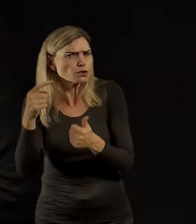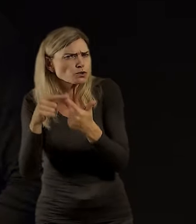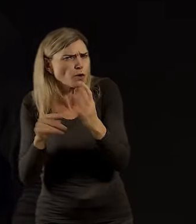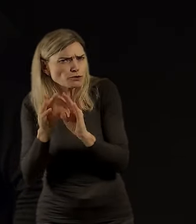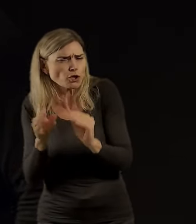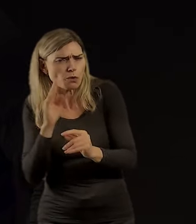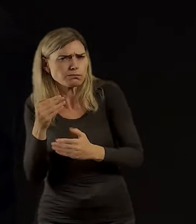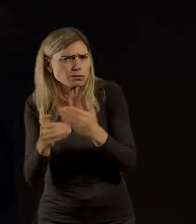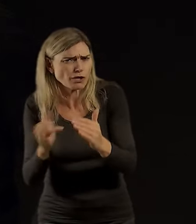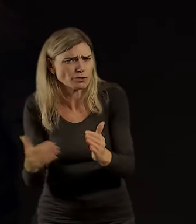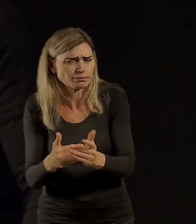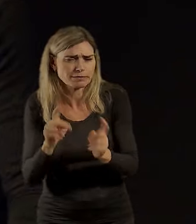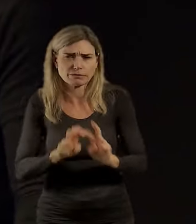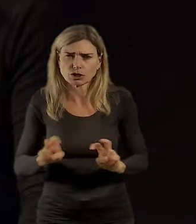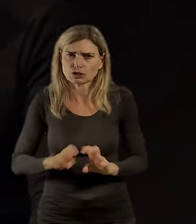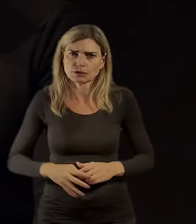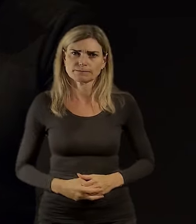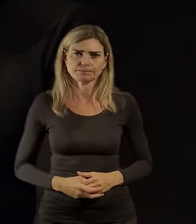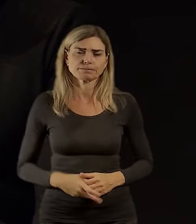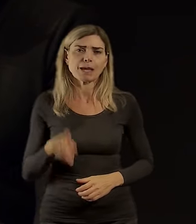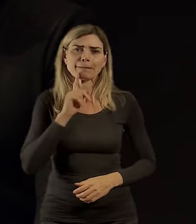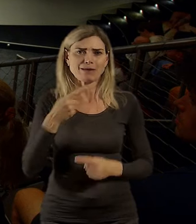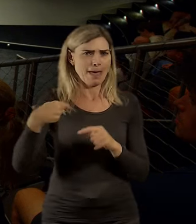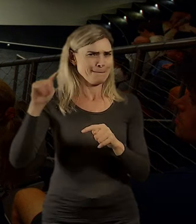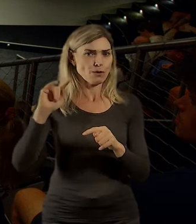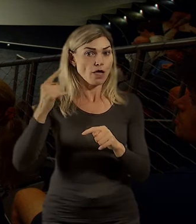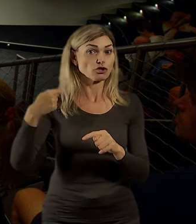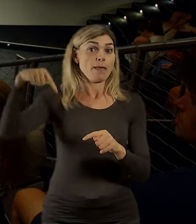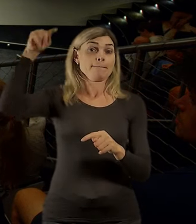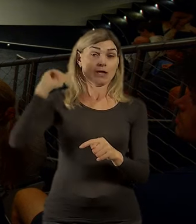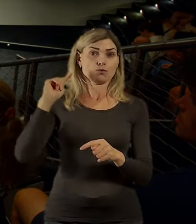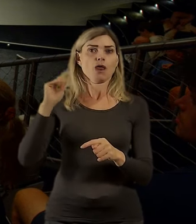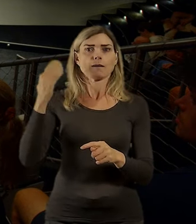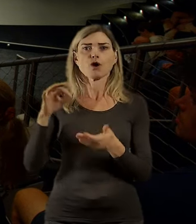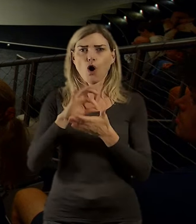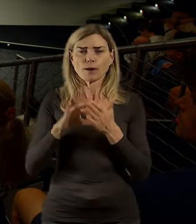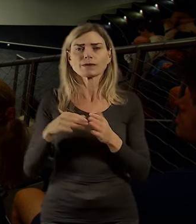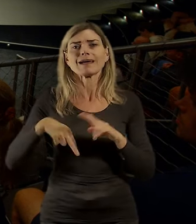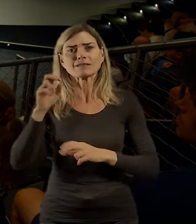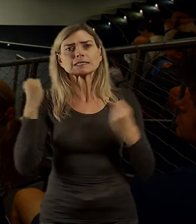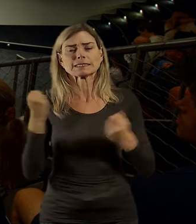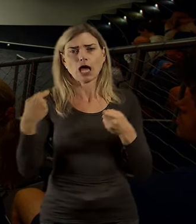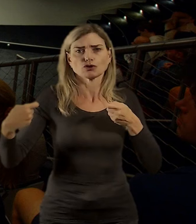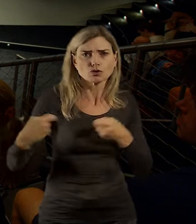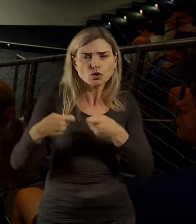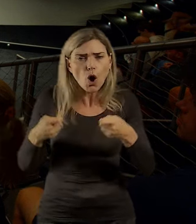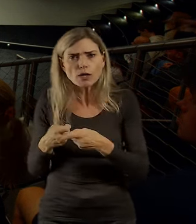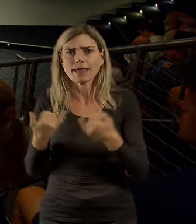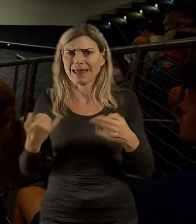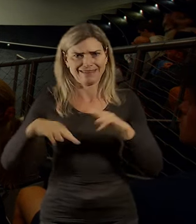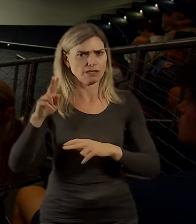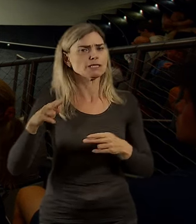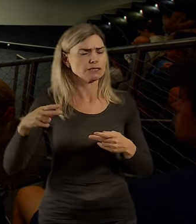Takhle, my jsme oproti před minulým období, my se mnohem víc jako koordinujeme, setkáváme, hledáme